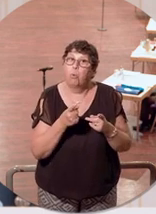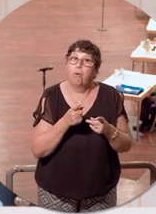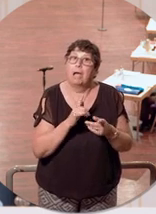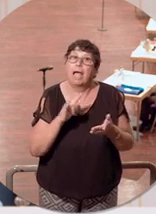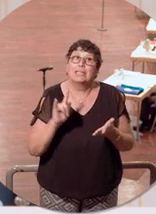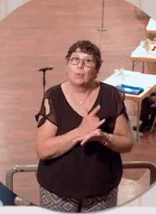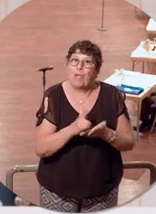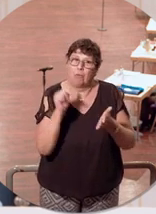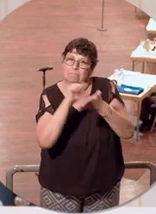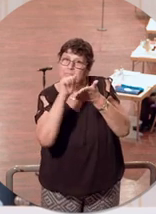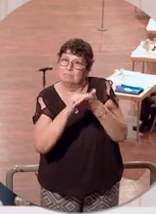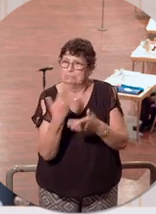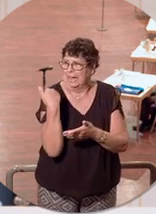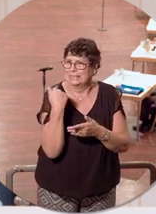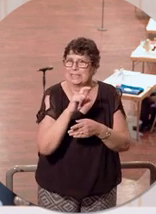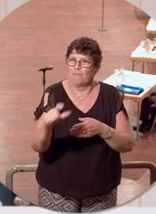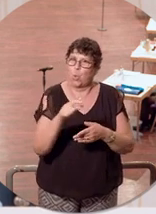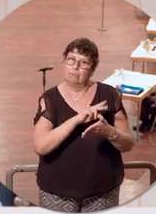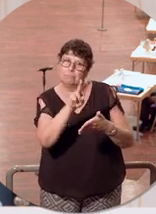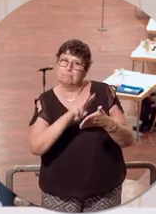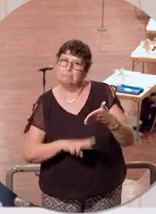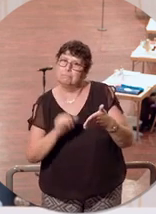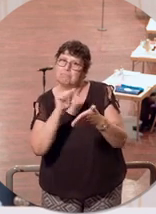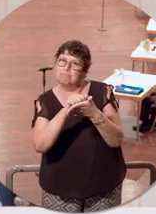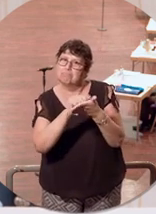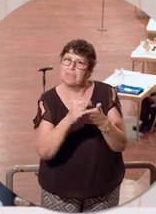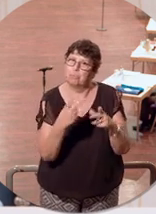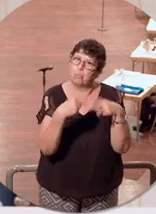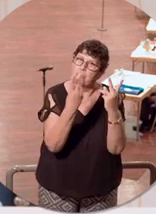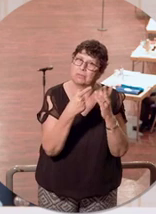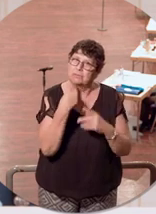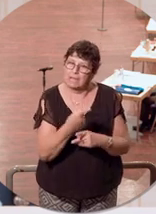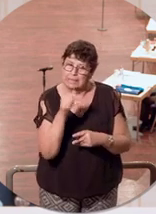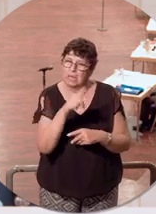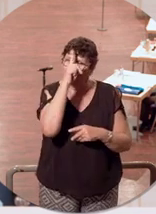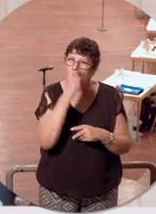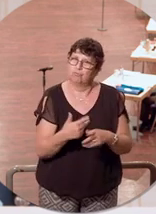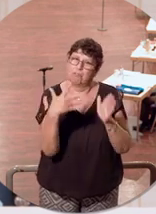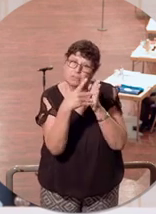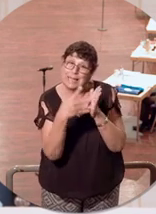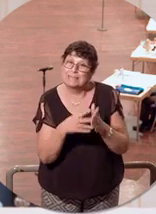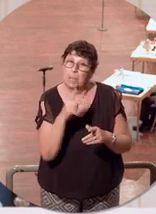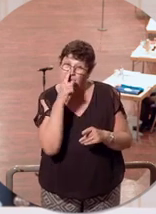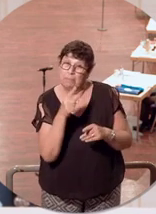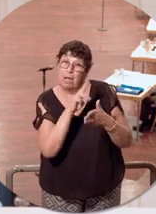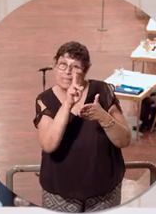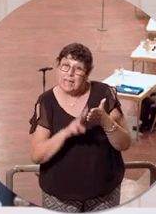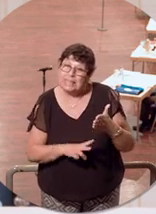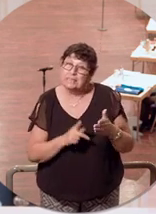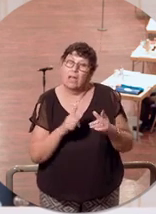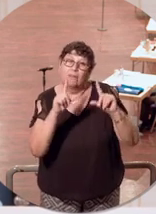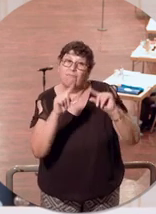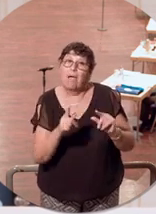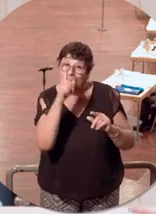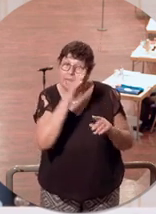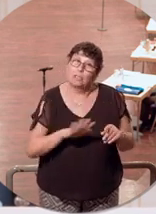hat letzte Woche darüber berichtet. Man fand Worte der Anerkennung über die Teststrategie in Deutschland. Wenn man den Artikel aber gelesen hat, da ging es da weniger